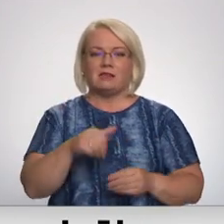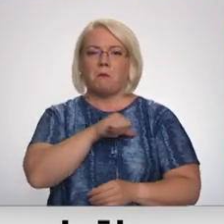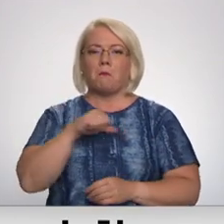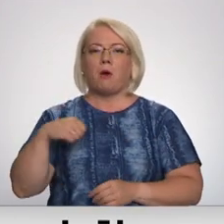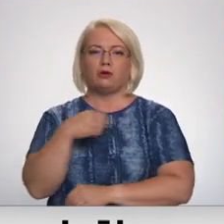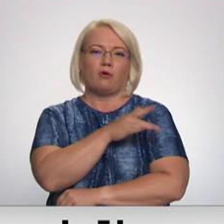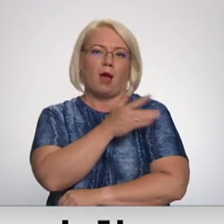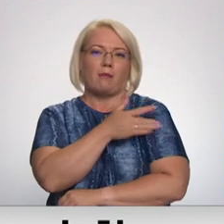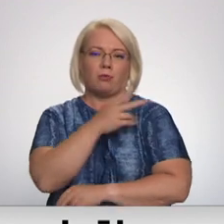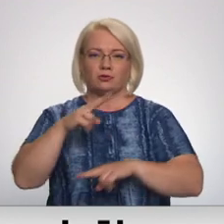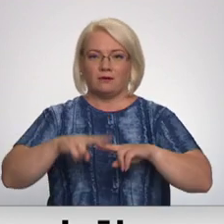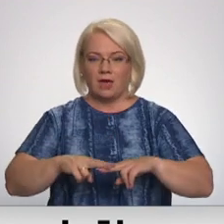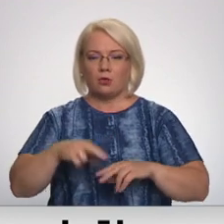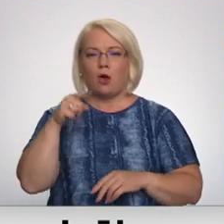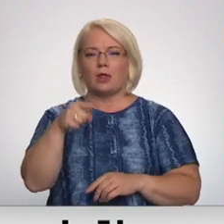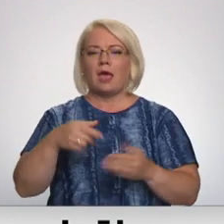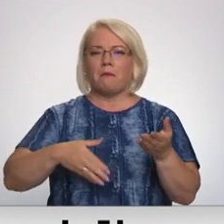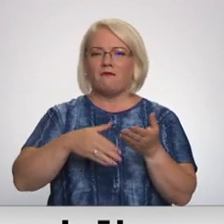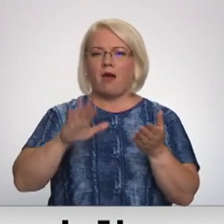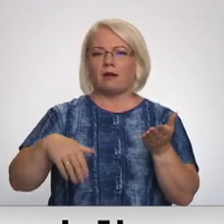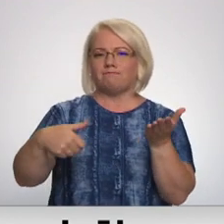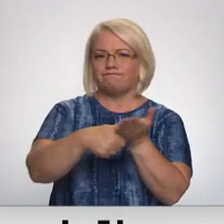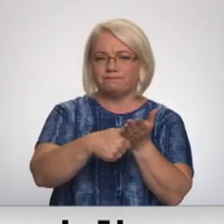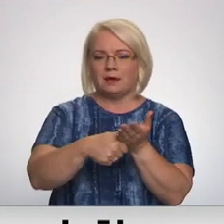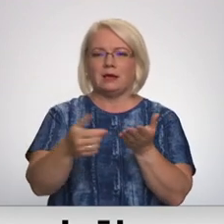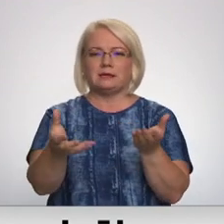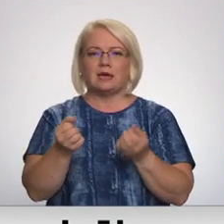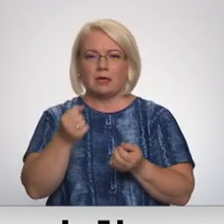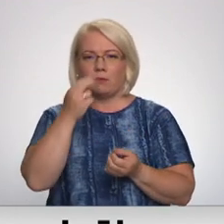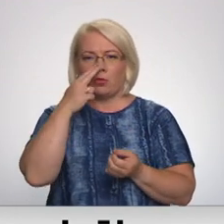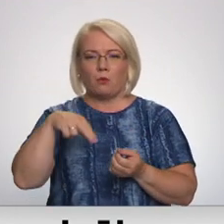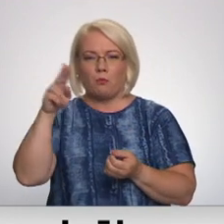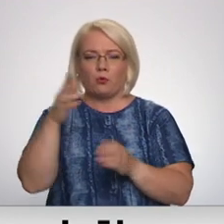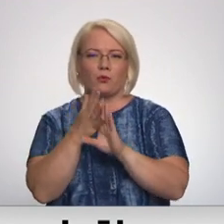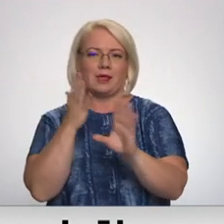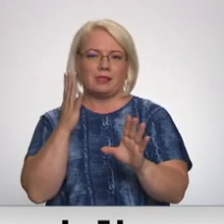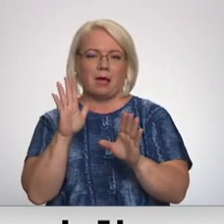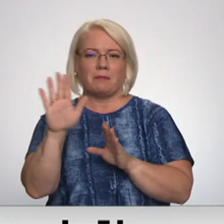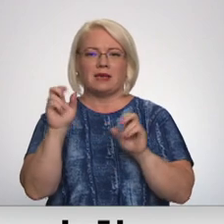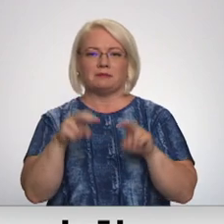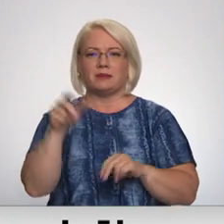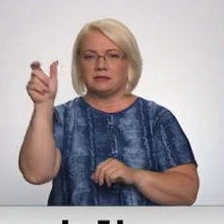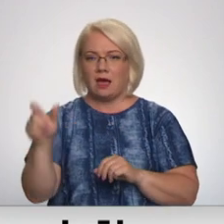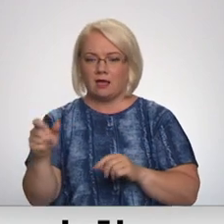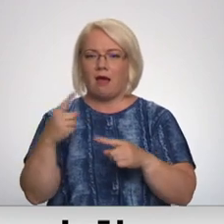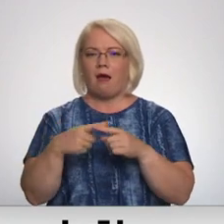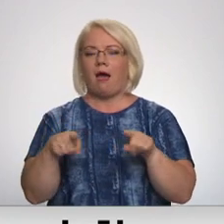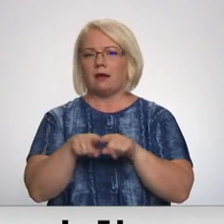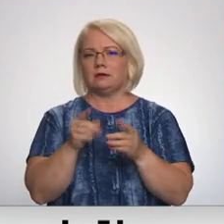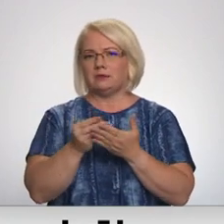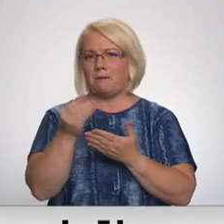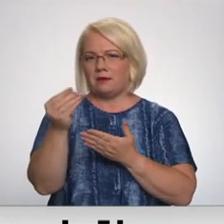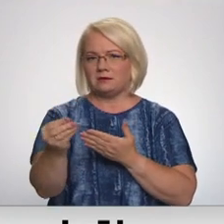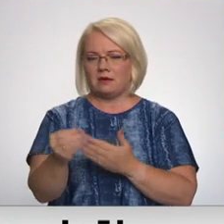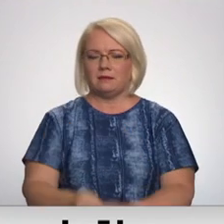termināļi. Ar to palīdzību iespējams gan reģistrēties un saņemt numuriņu rindā pie speciālisti, gan arī samaksāt. Turpin Madara Līcīte.